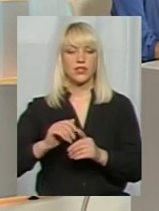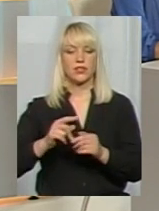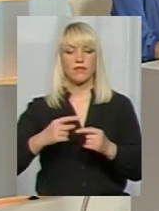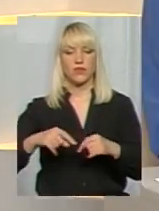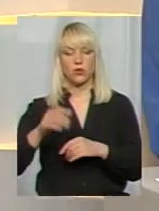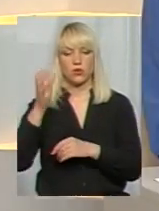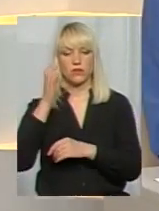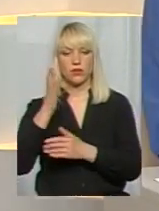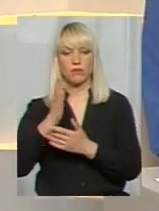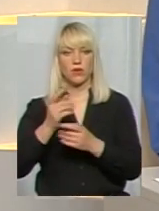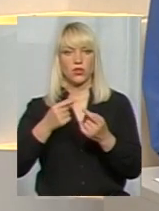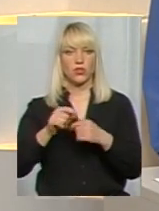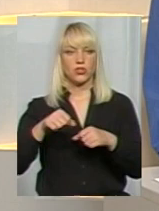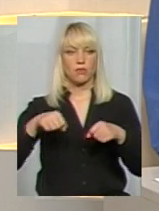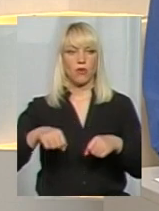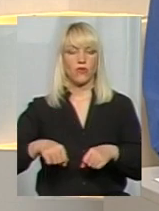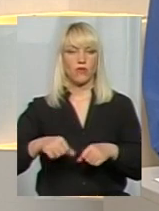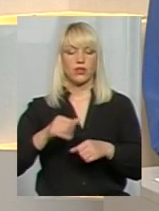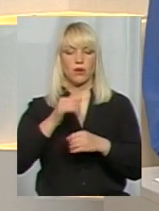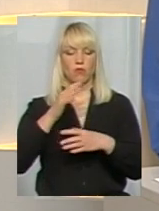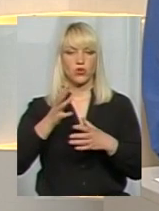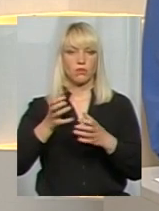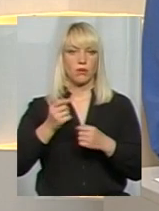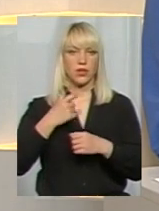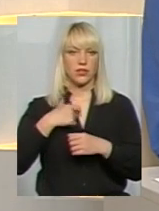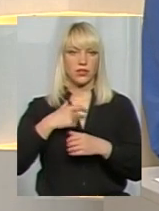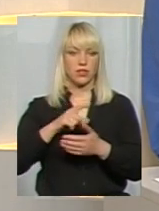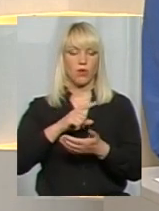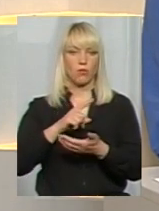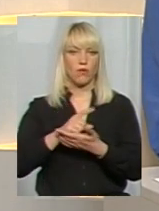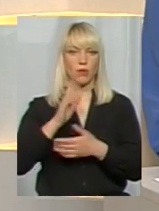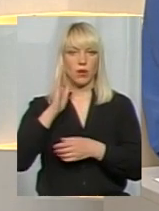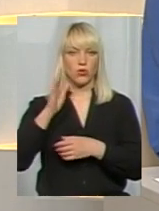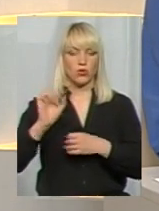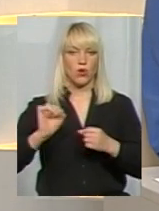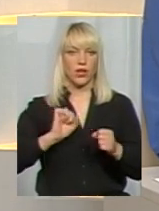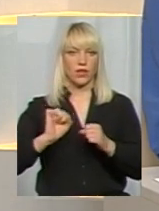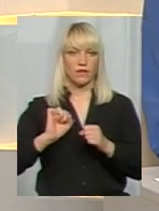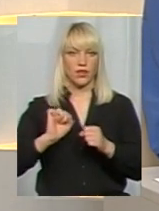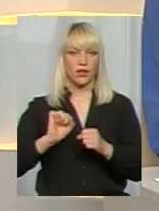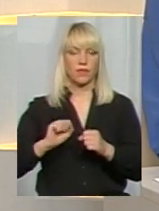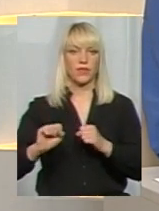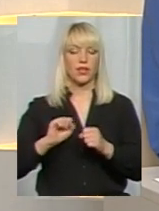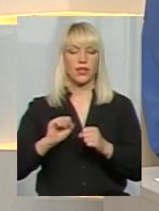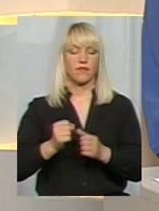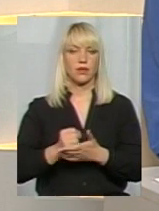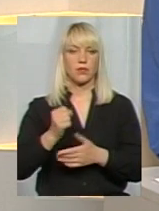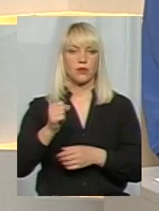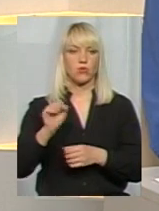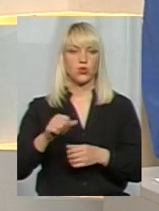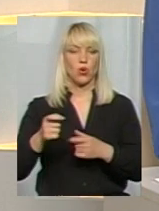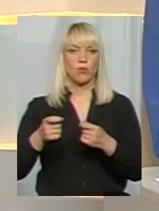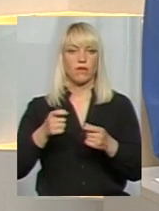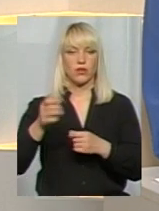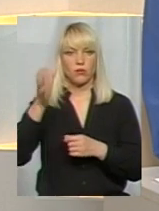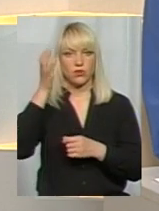мають інші повноваження і не можуть переймати на себе обов'язки майбутнього керівника. Керівник призначатися може управлінням